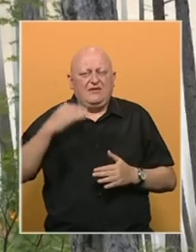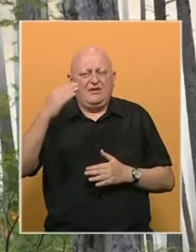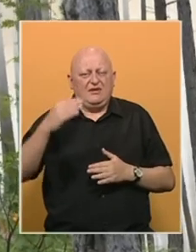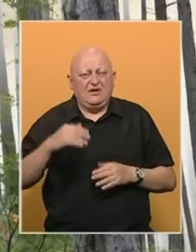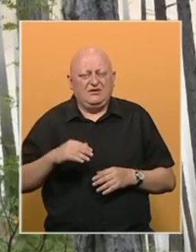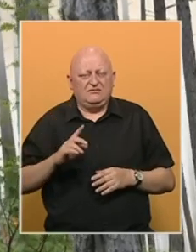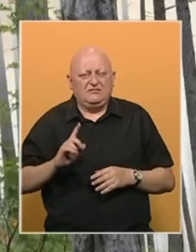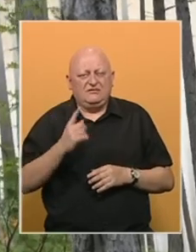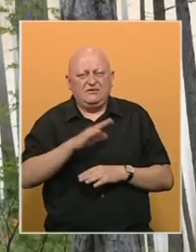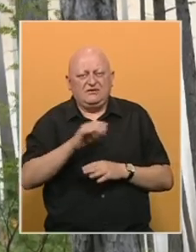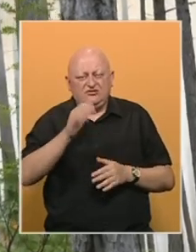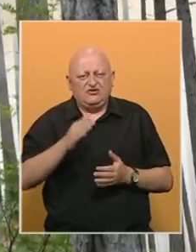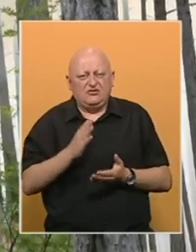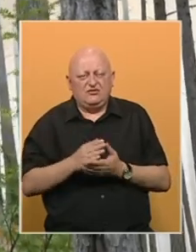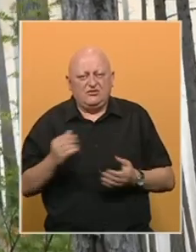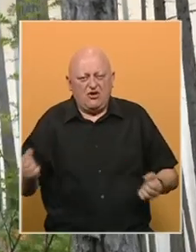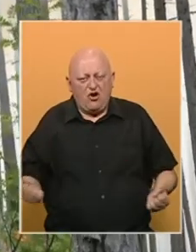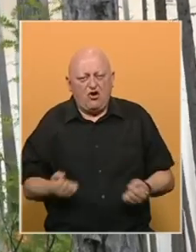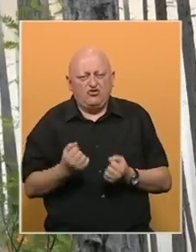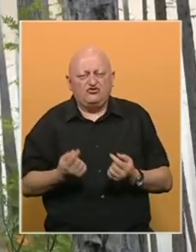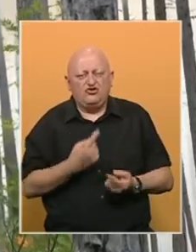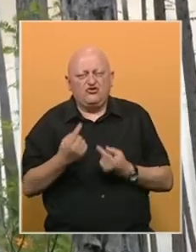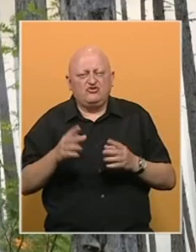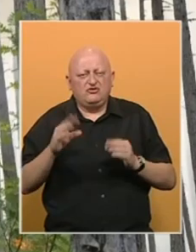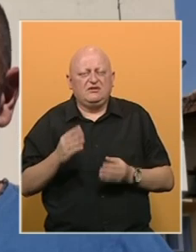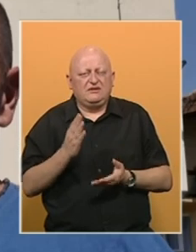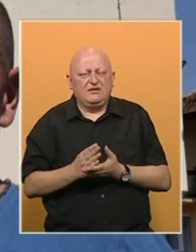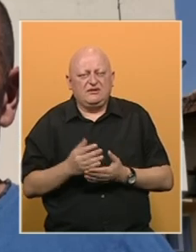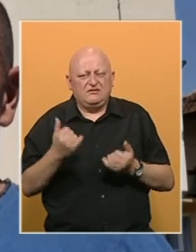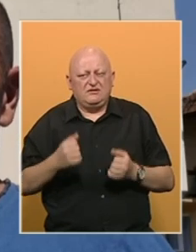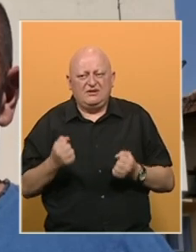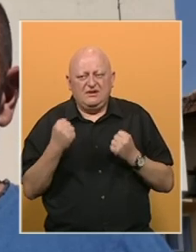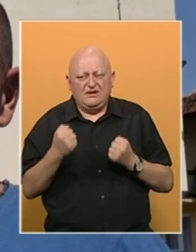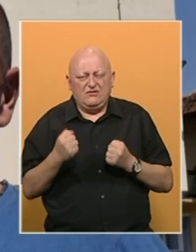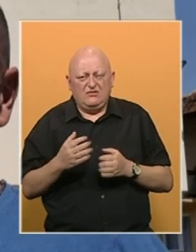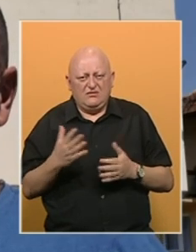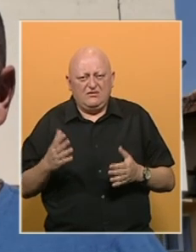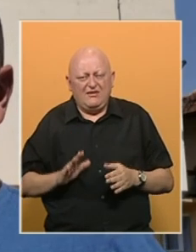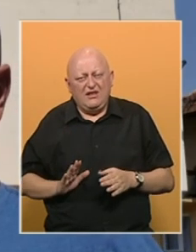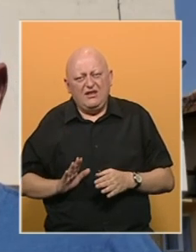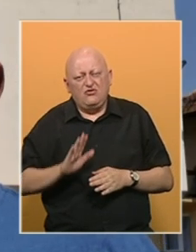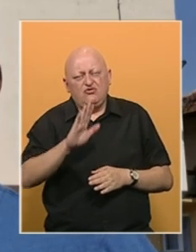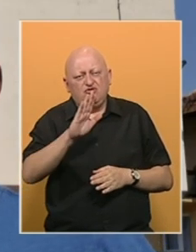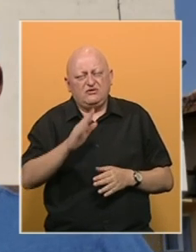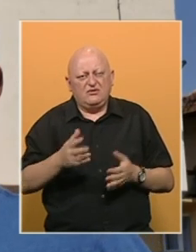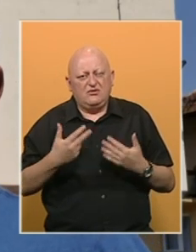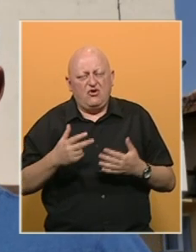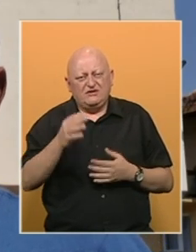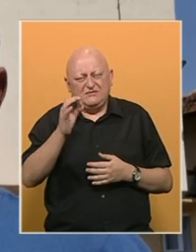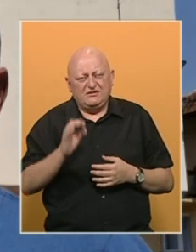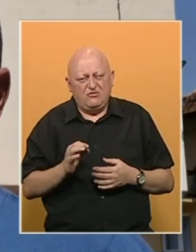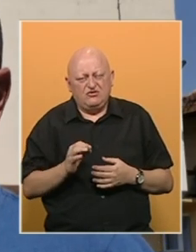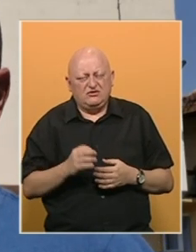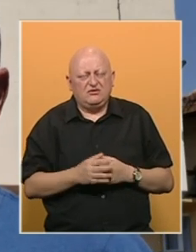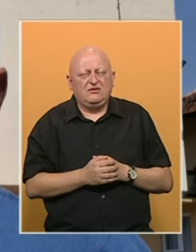Sve što je moglo da se desi, da oteža uslove gašenja, desilo se tamo. Jako je veliki uspon i do 80%,